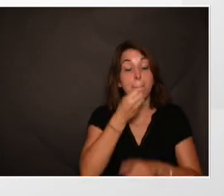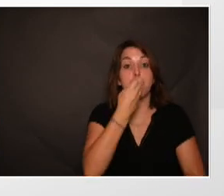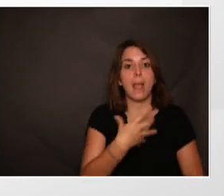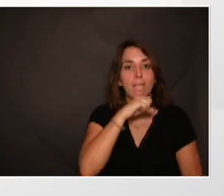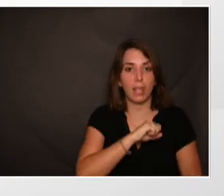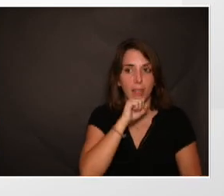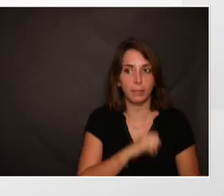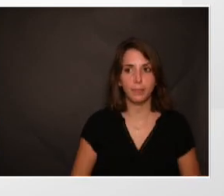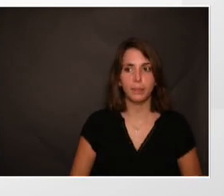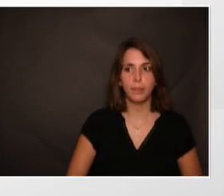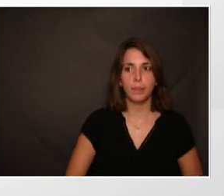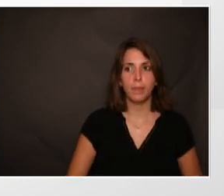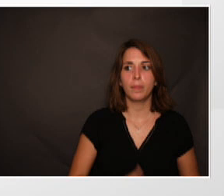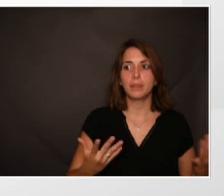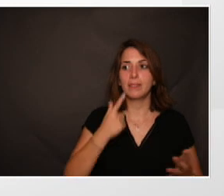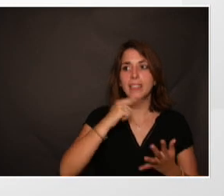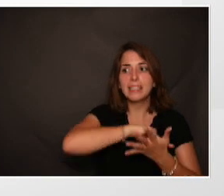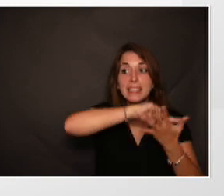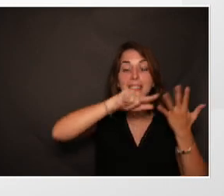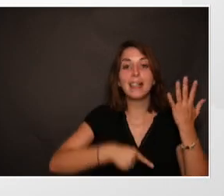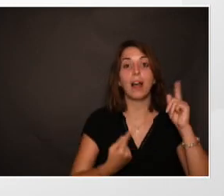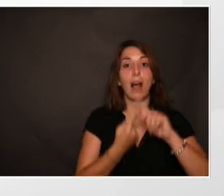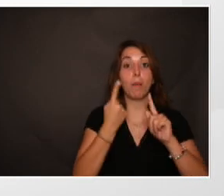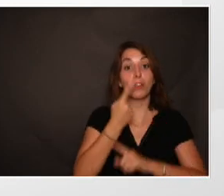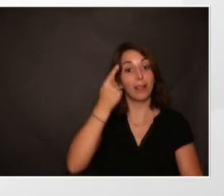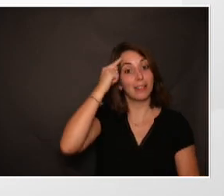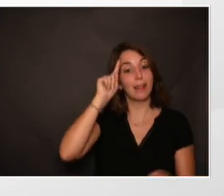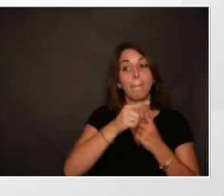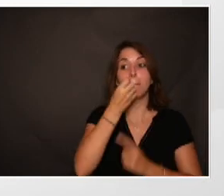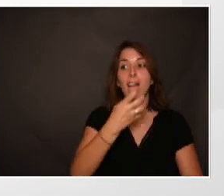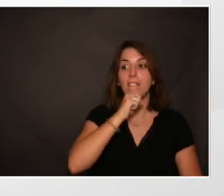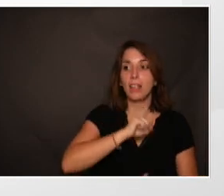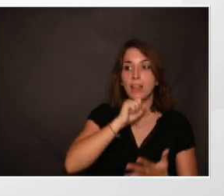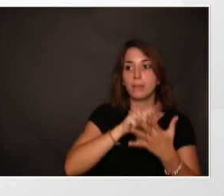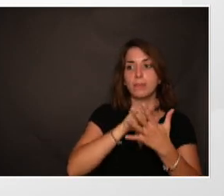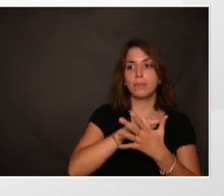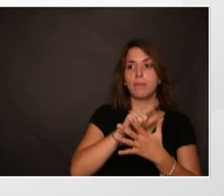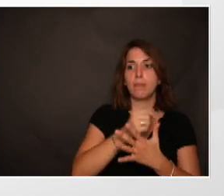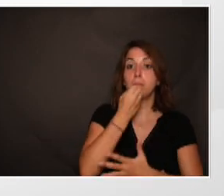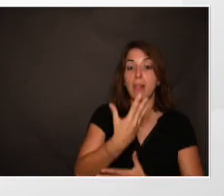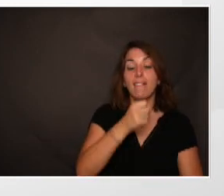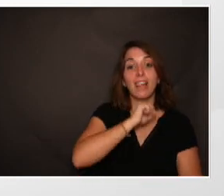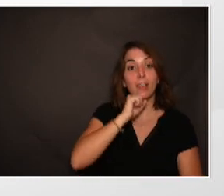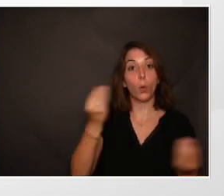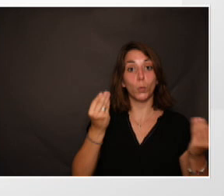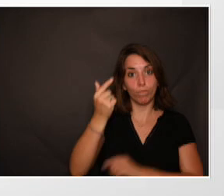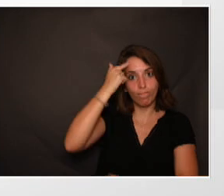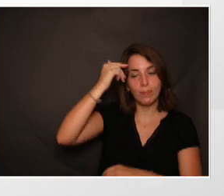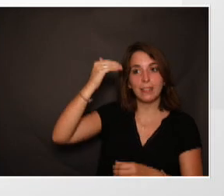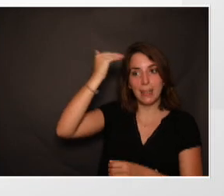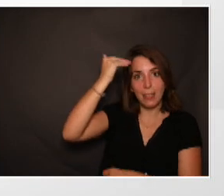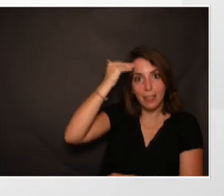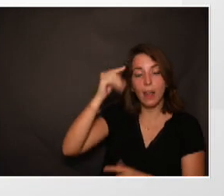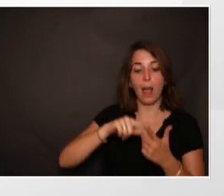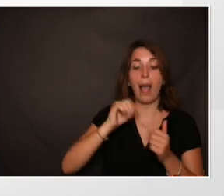donc, les cinq éléments qui sont importants pour bien vieillir, c'est un bien vieillir dans ma tête. Deux, bien vieillir